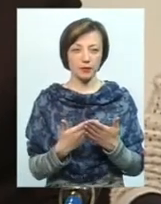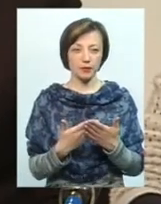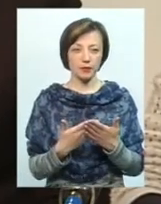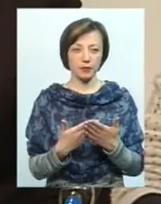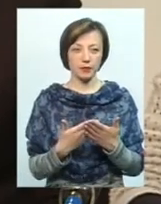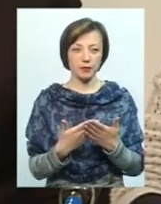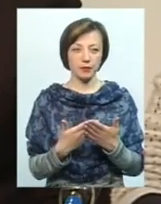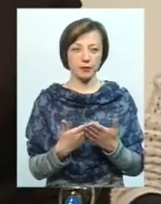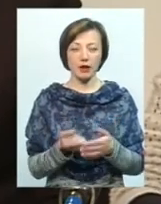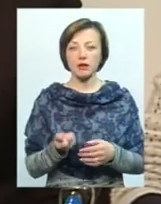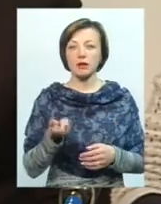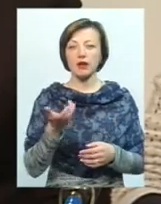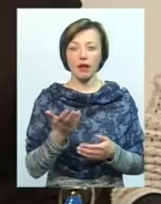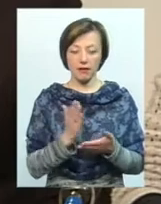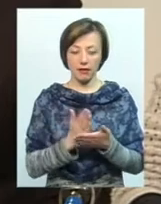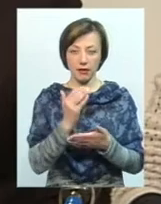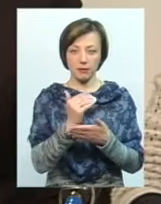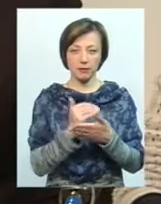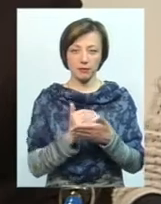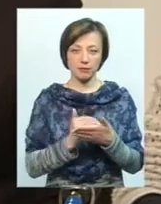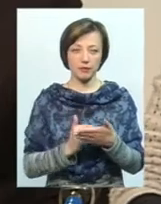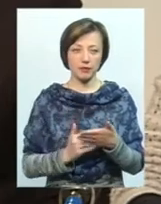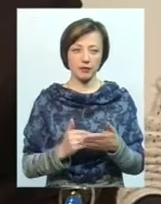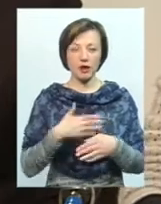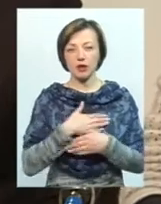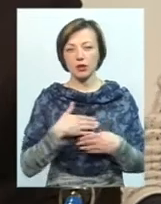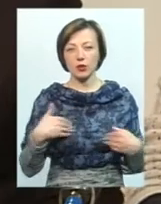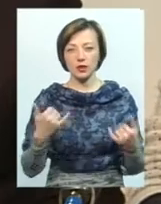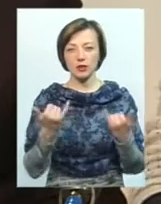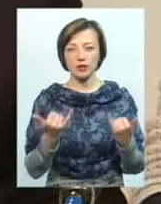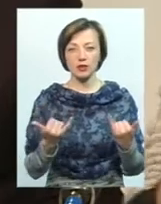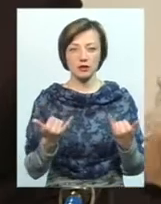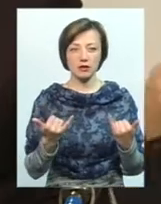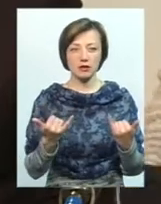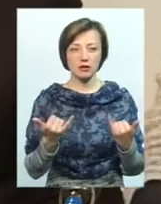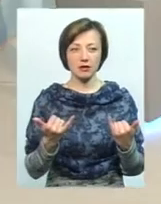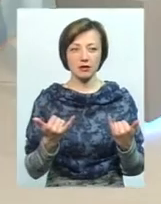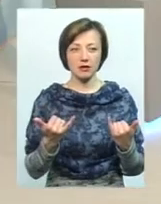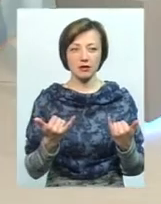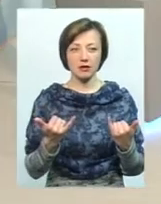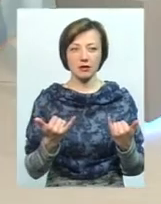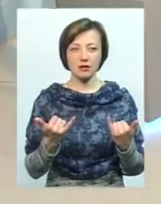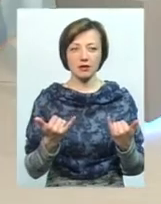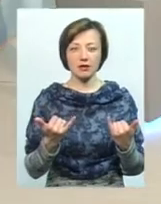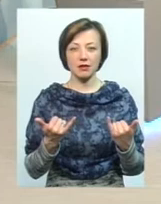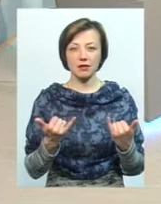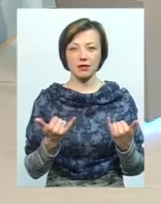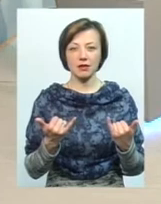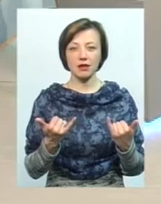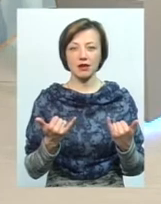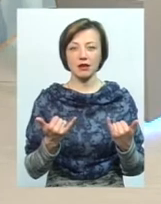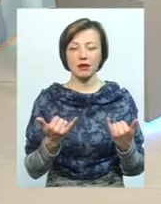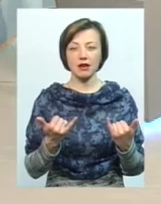приклад, ну, тут є декілька прикладів, не хотіла б зараз спугать звіря, так, не